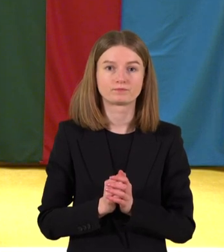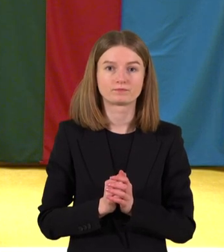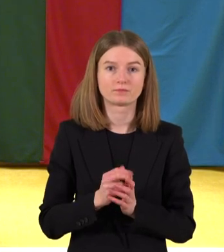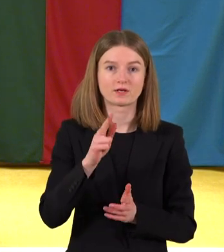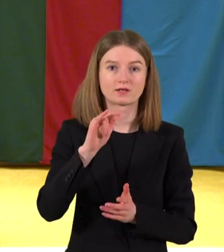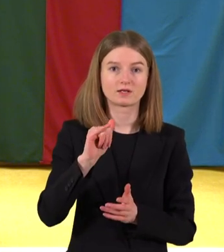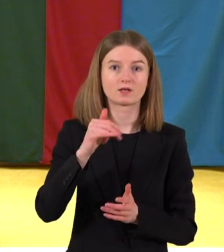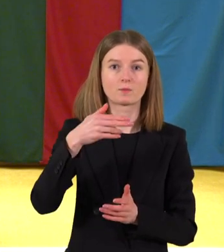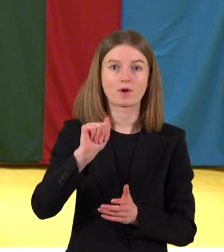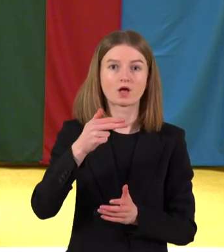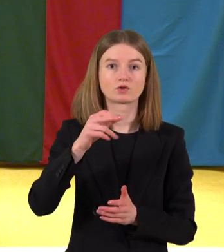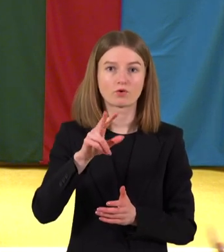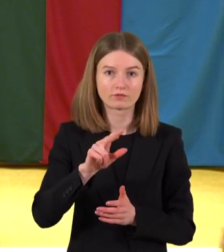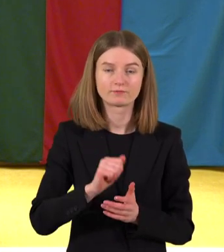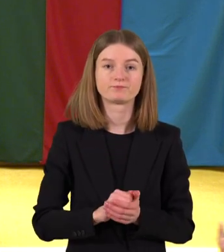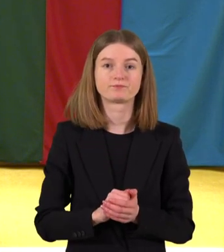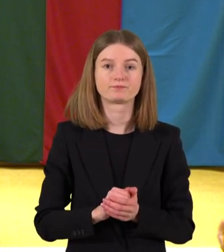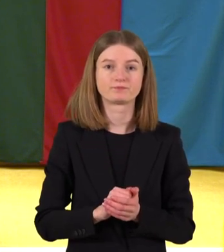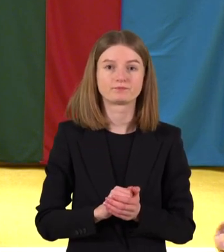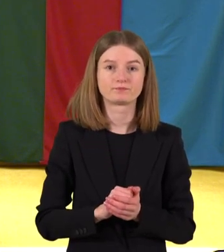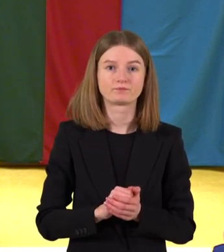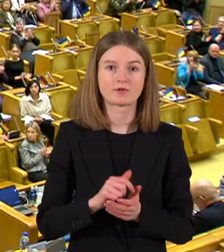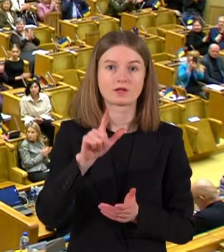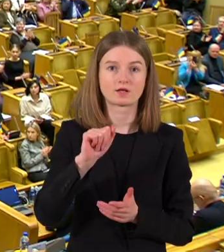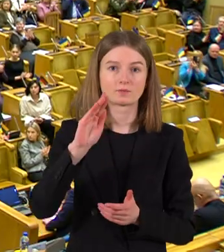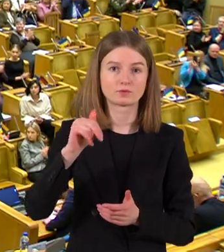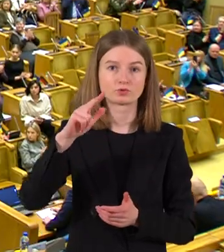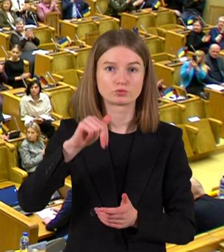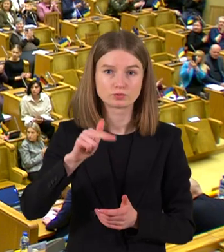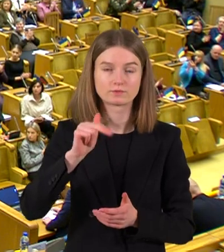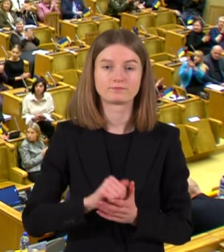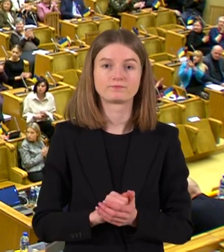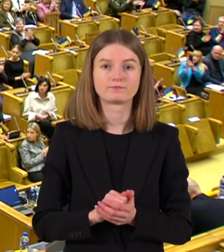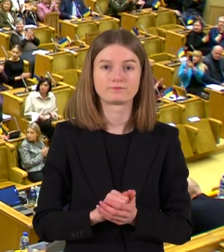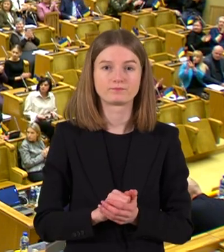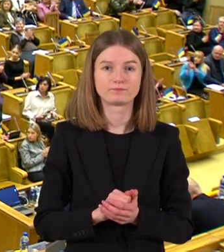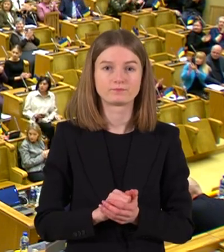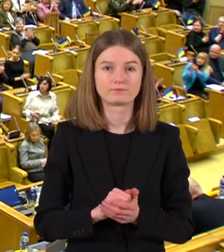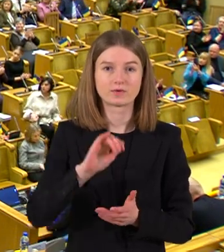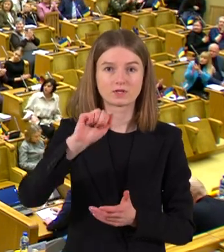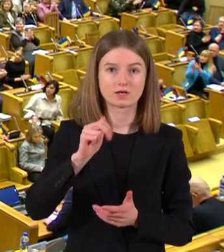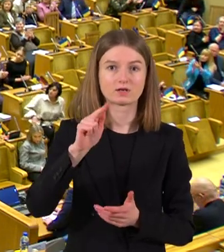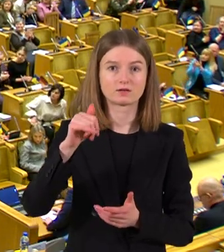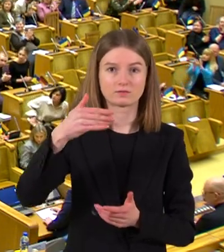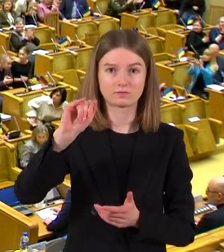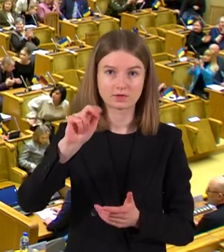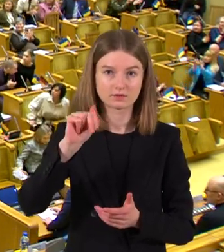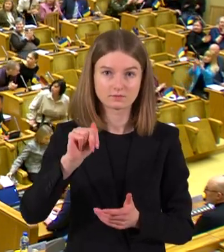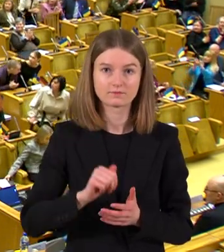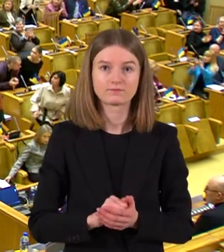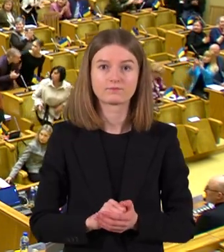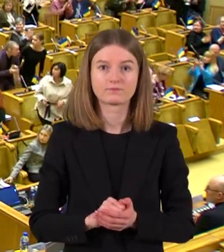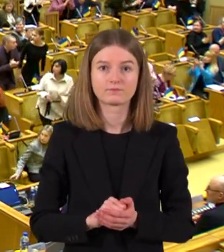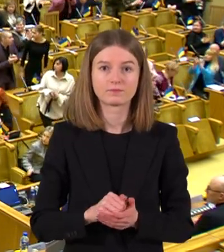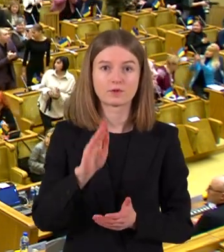Khimano, Valerij Ordičuk, Stepan Jakimek, Juri